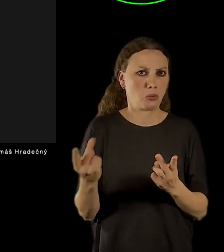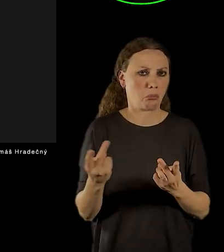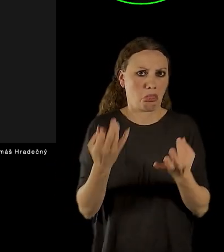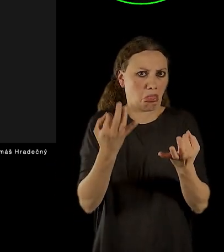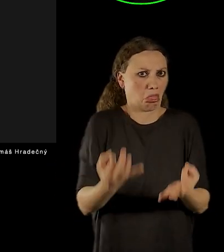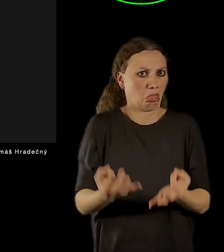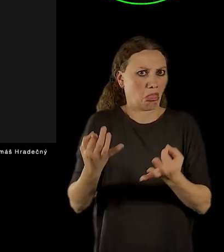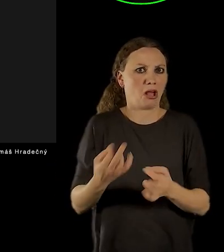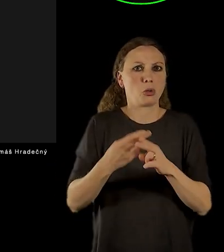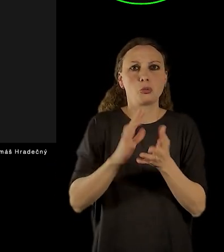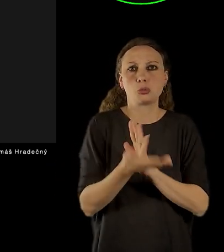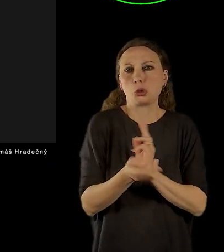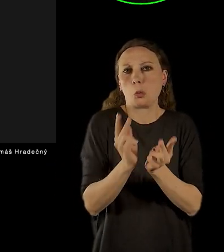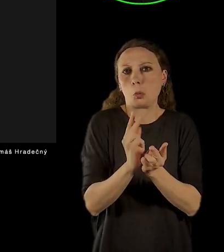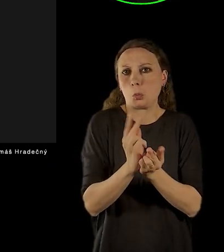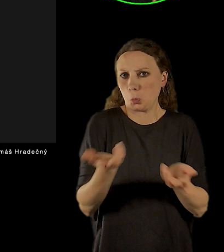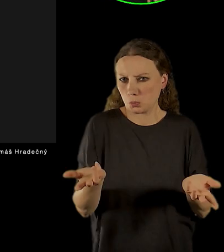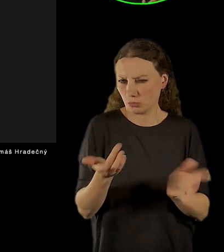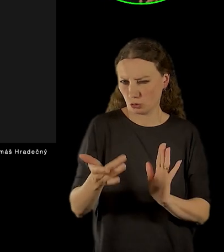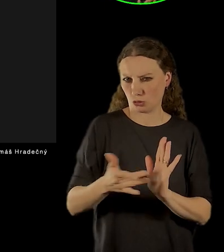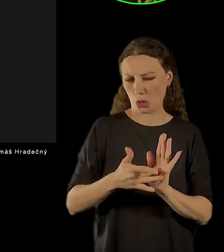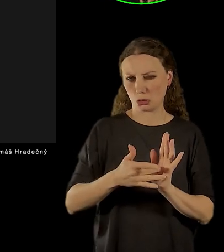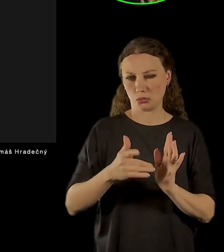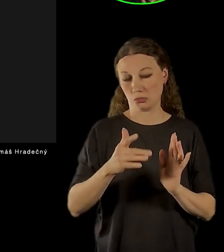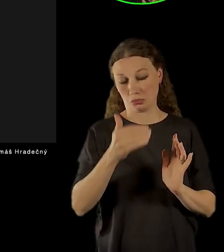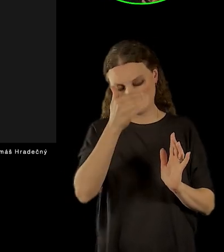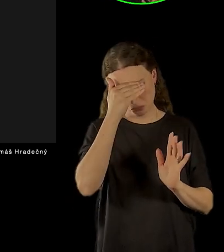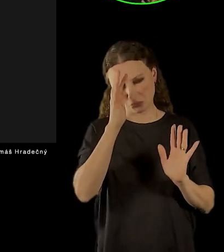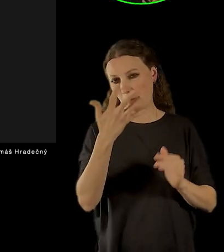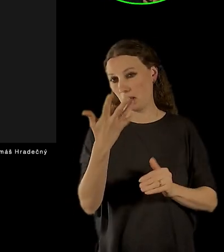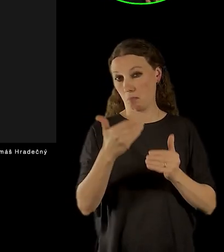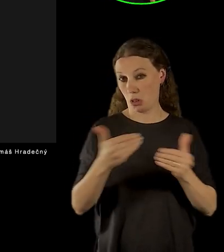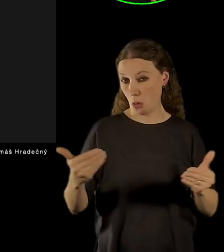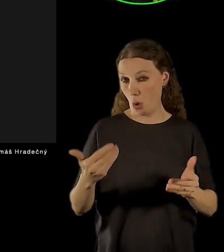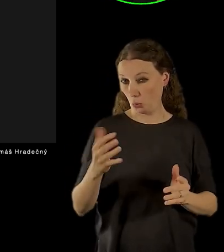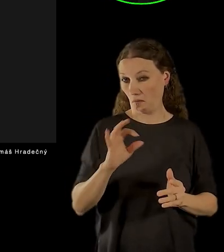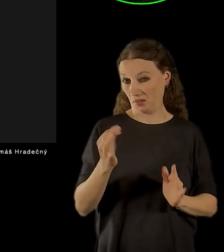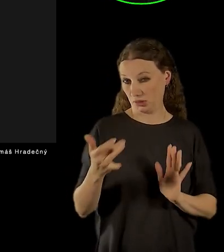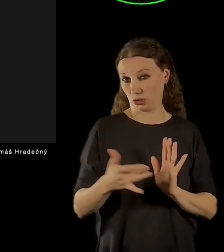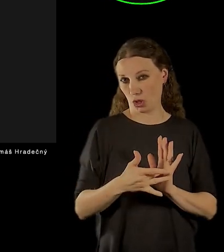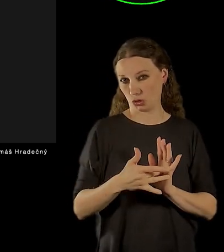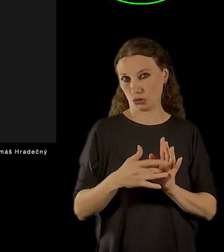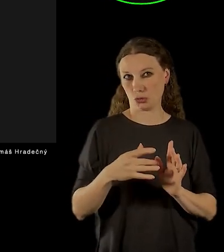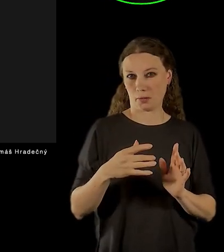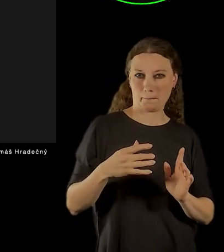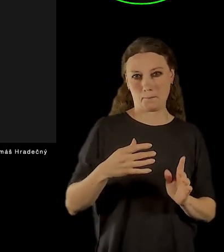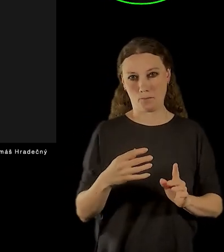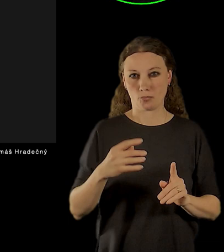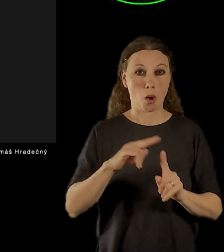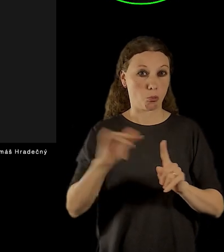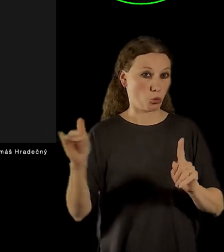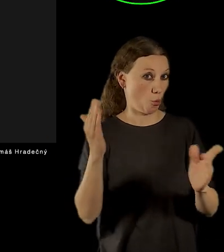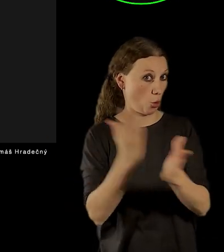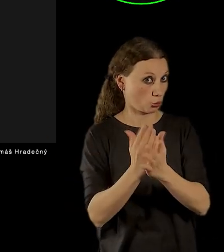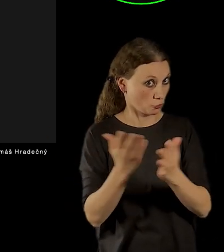takže bychom mohli za nějakých pět milionů třeba a půl roku tam nastěhovat nové